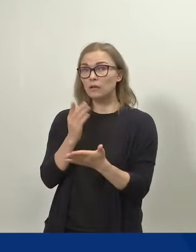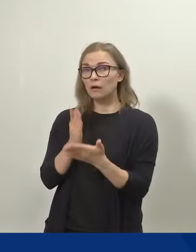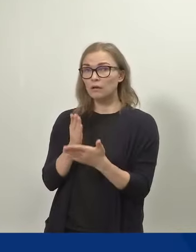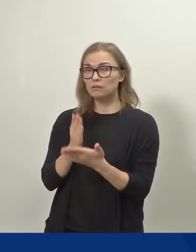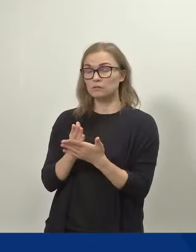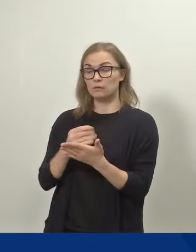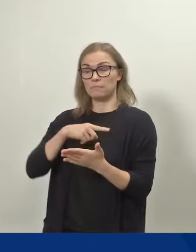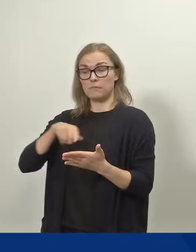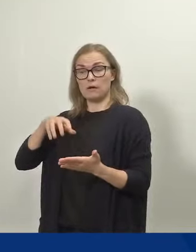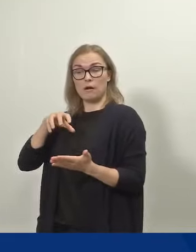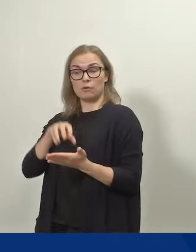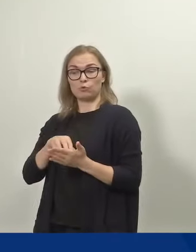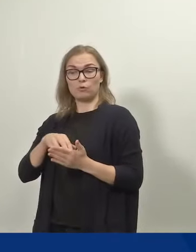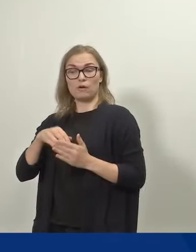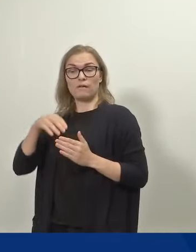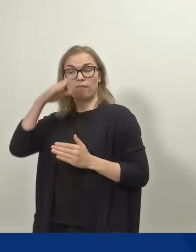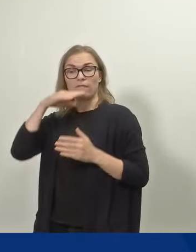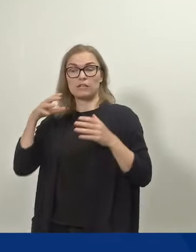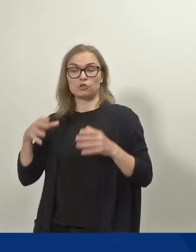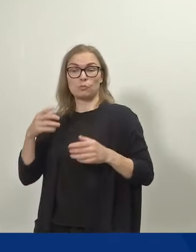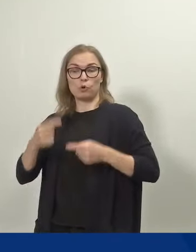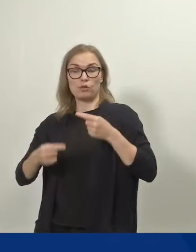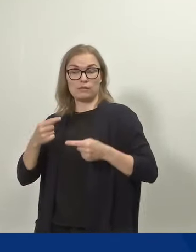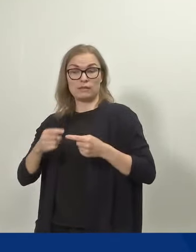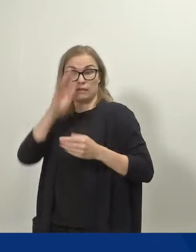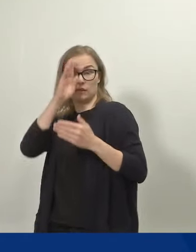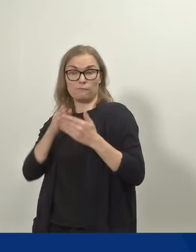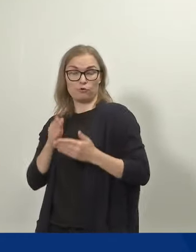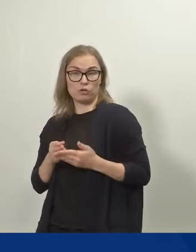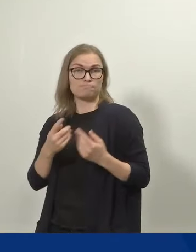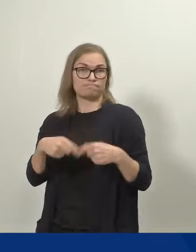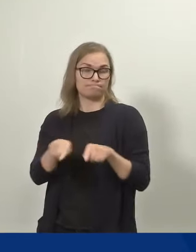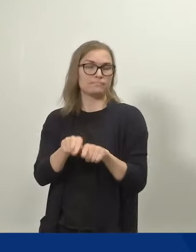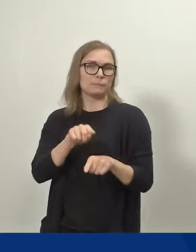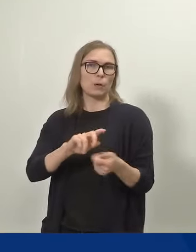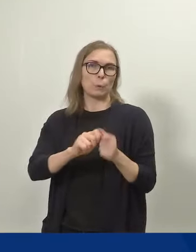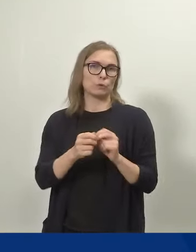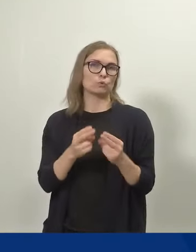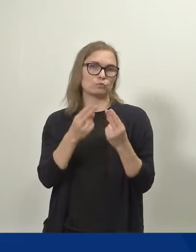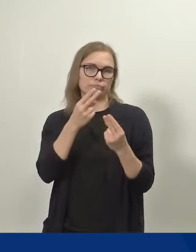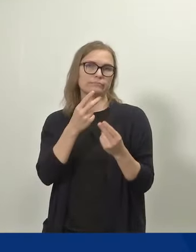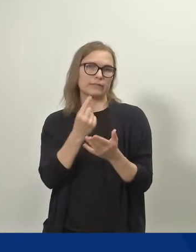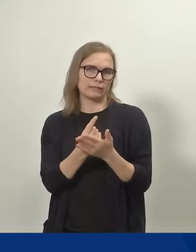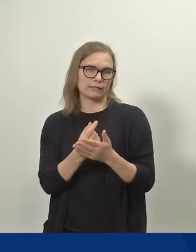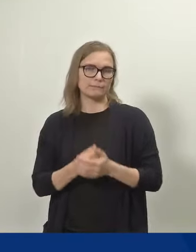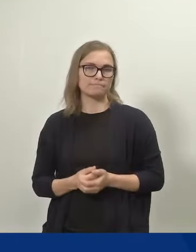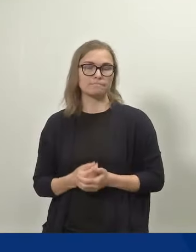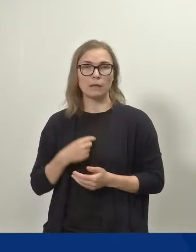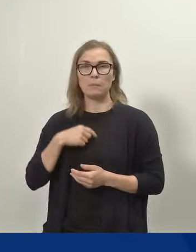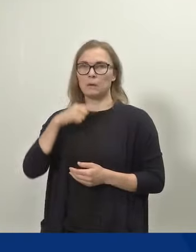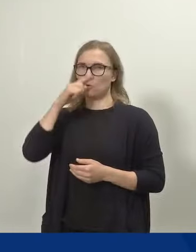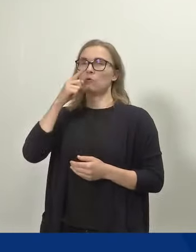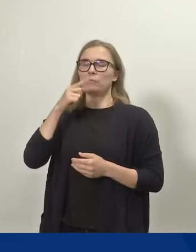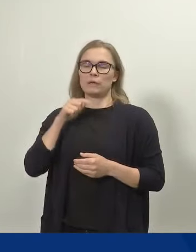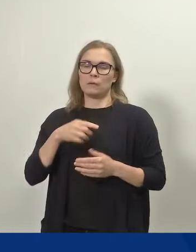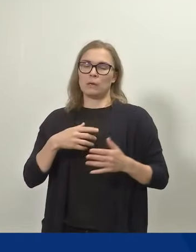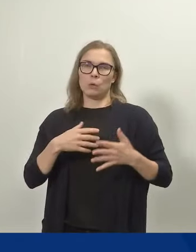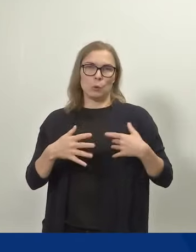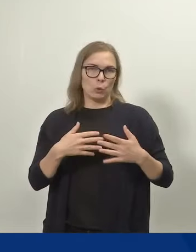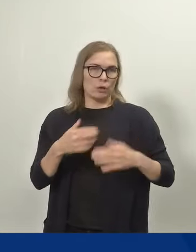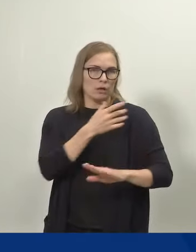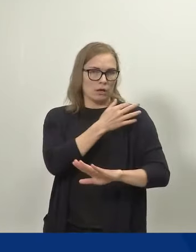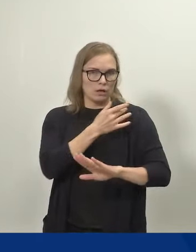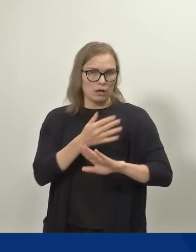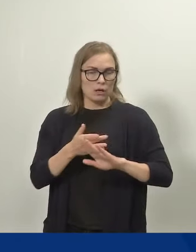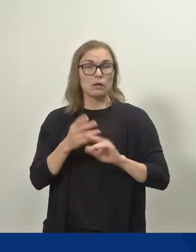väestöpoliittisten tavoitteiden saavuttamiseksi. Olen ylpeä työstä, jota uudistuksen eteen on tehty ja olen